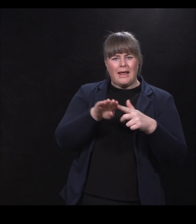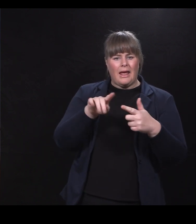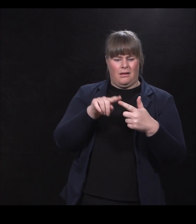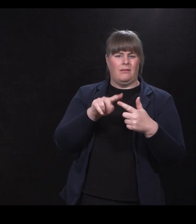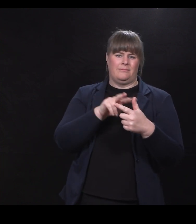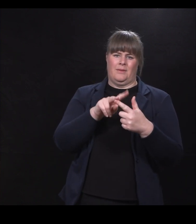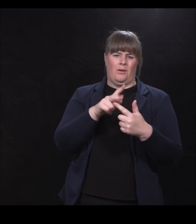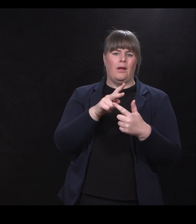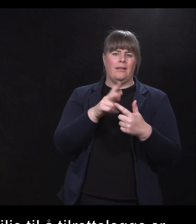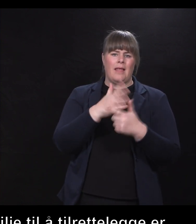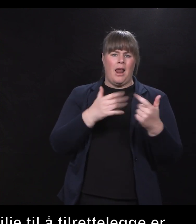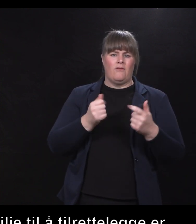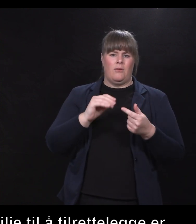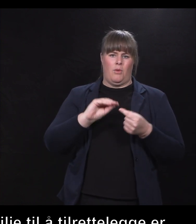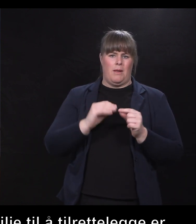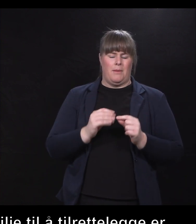problemet.